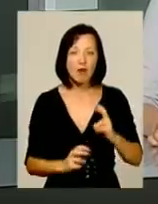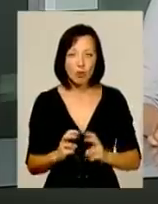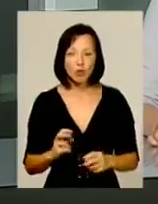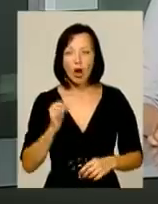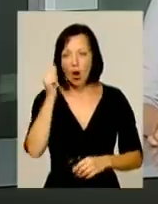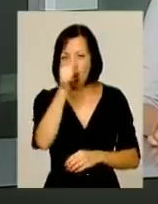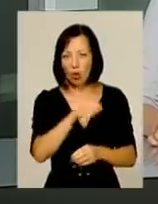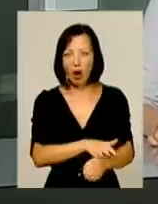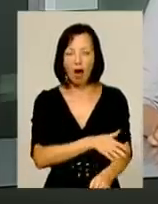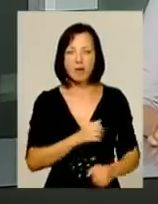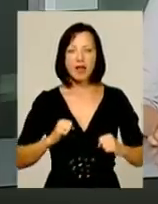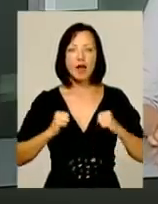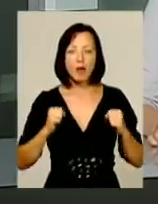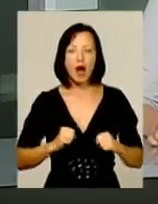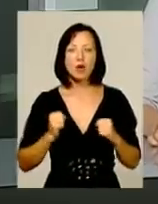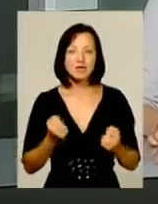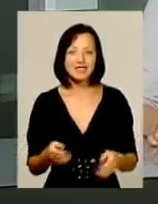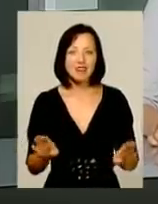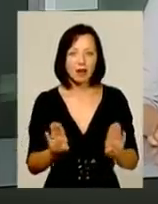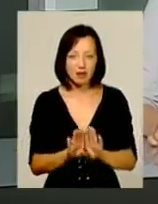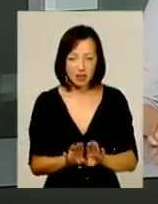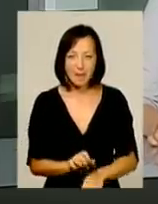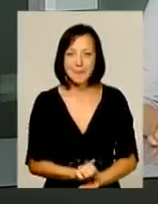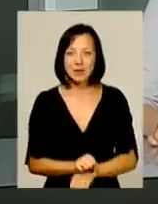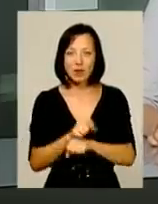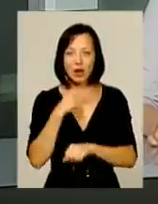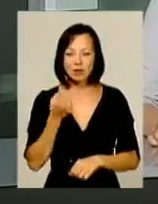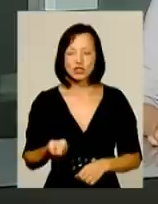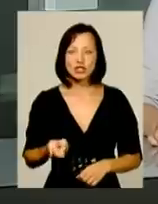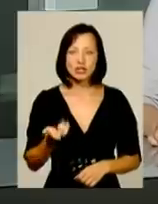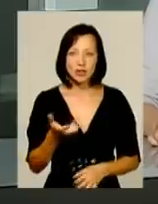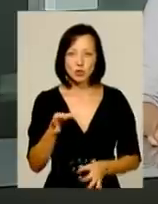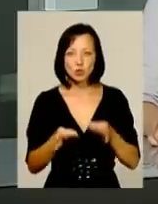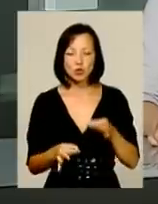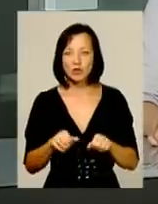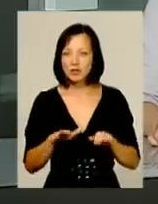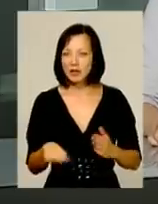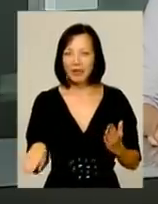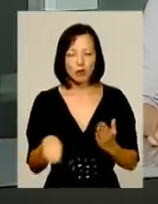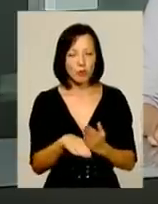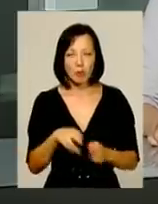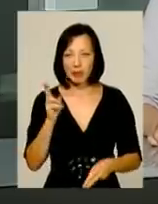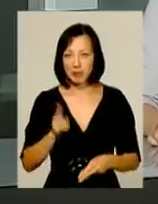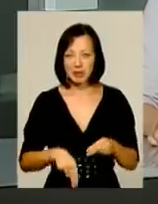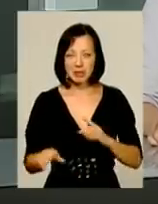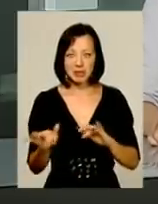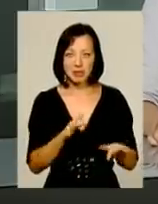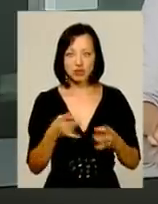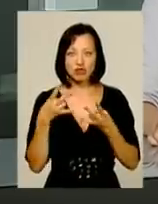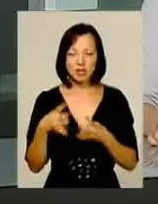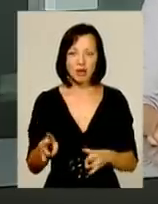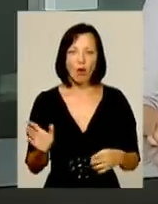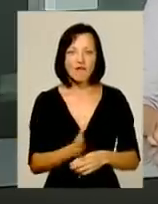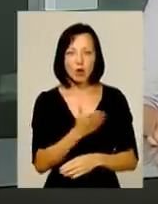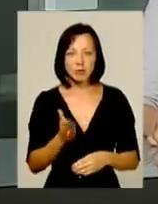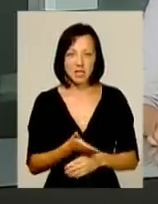який роками намагаються закрити. Пікетувальники кажуть, численні судові рішення не допомагають припинити діяльність шкідливого